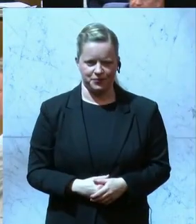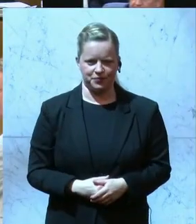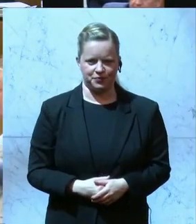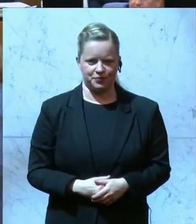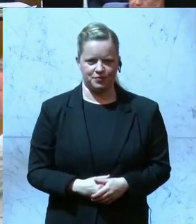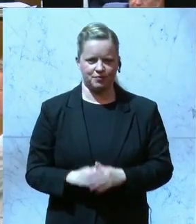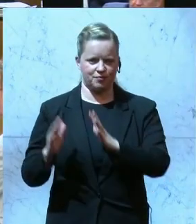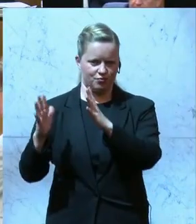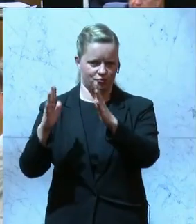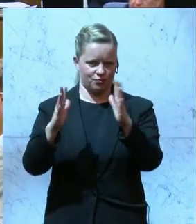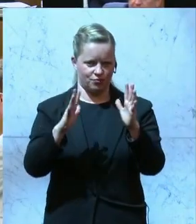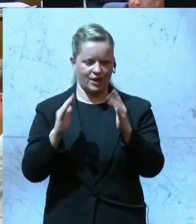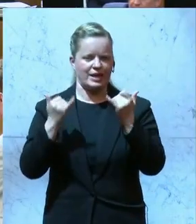Zu Wort ist nun niemand mehr gemeldet.